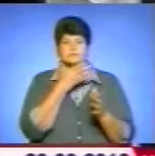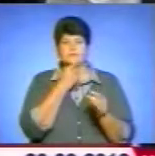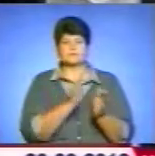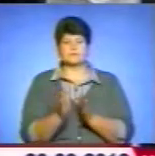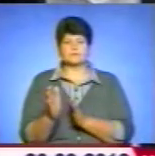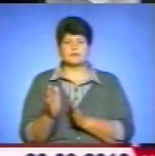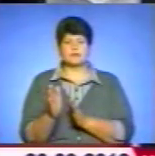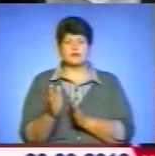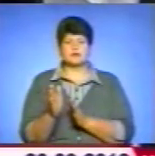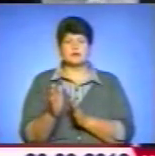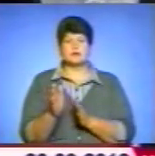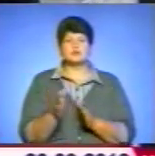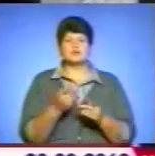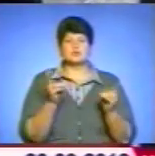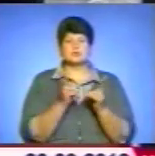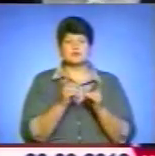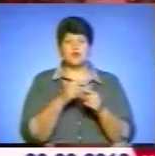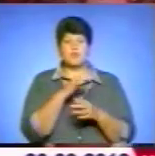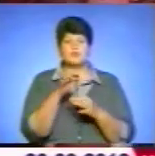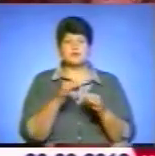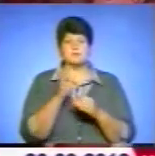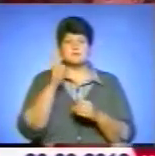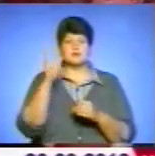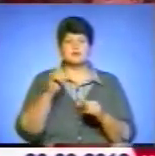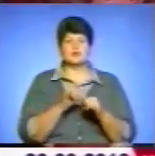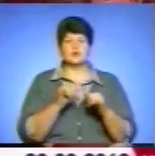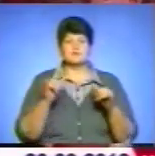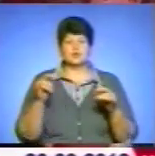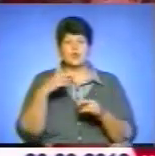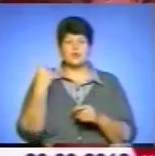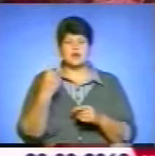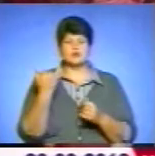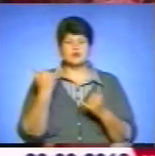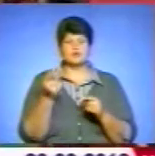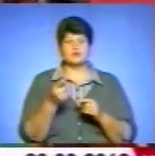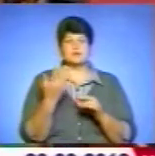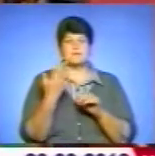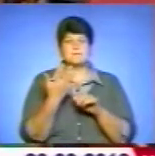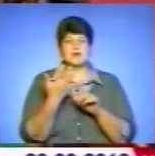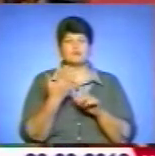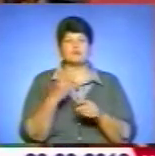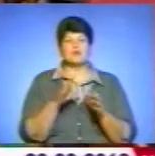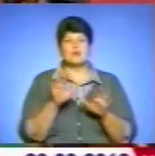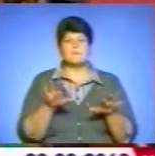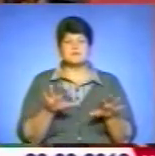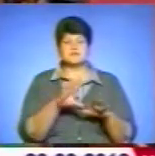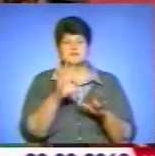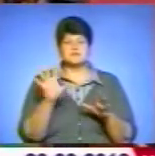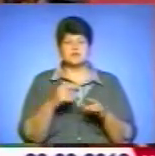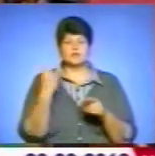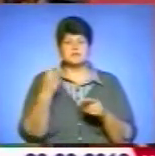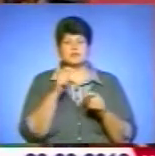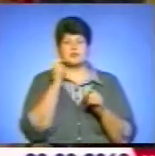Під час зустрічі обговорили і перспективи розвитку краю. Сьогодні Тернопільщина на п'ятому місці споміж усіх областей України за рівнем